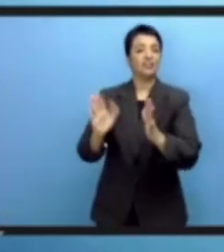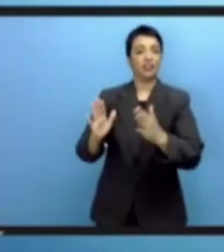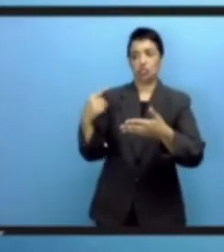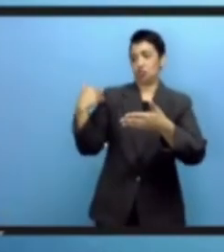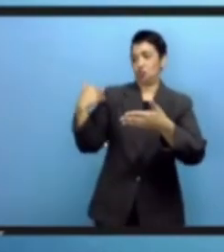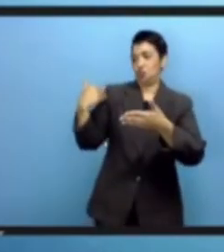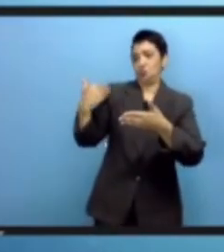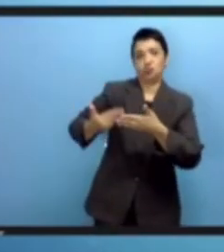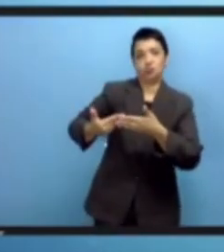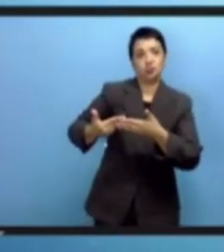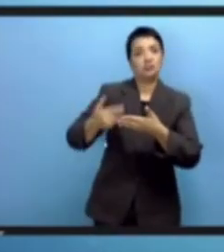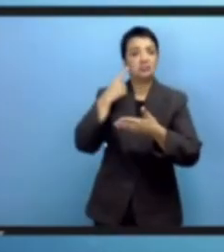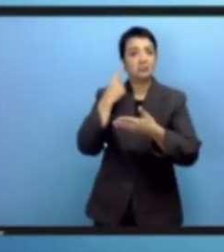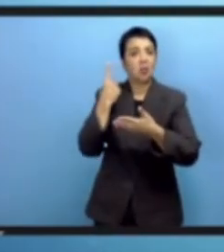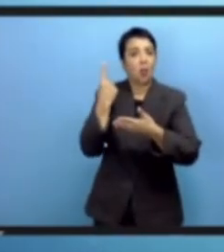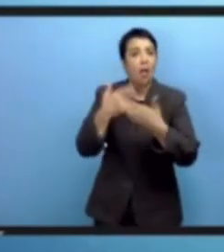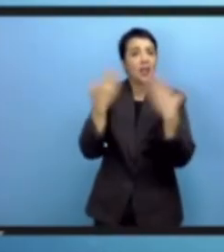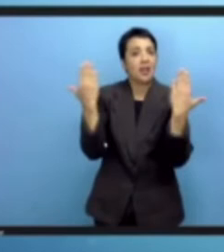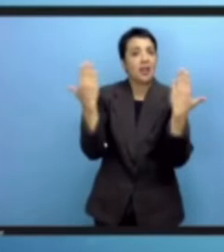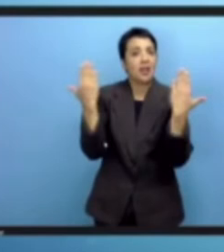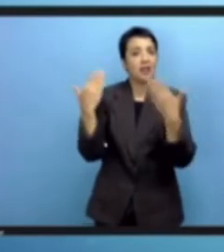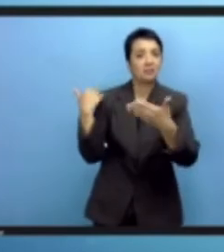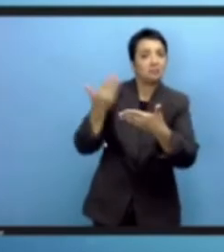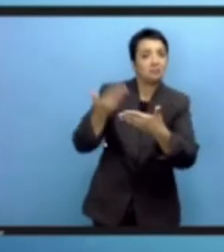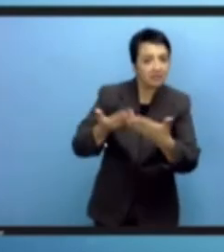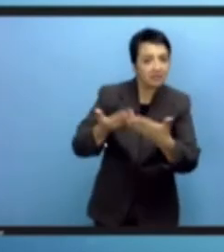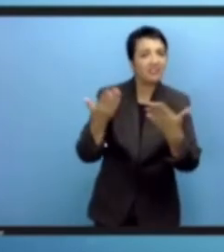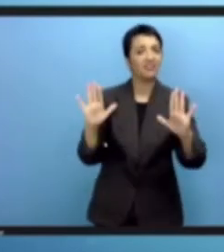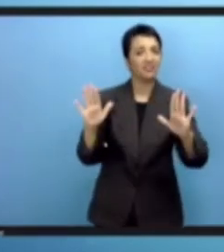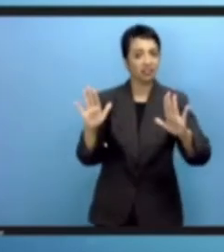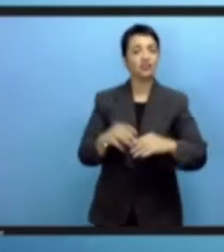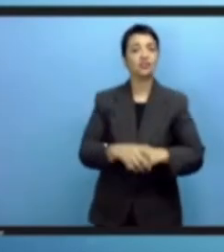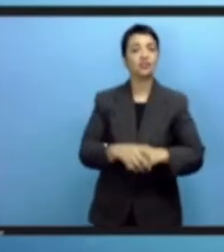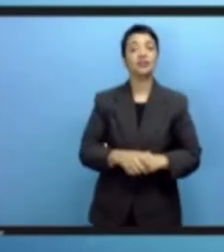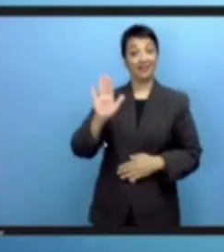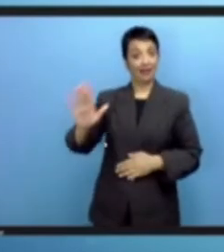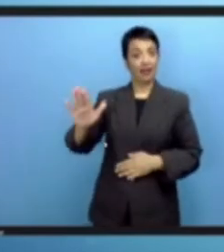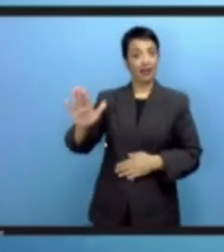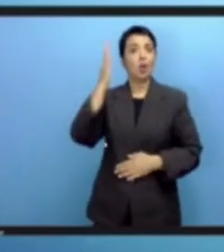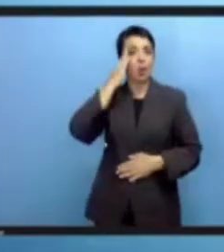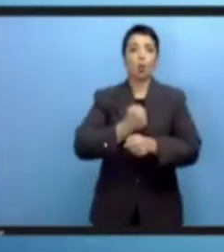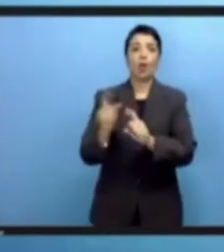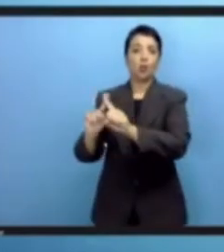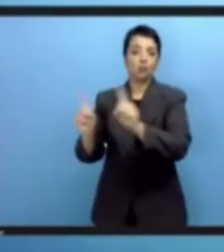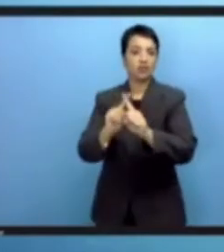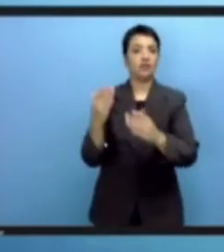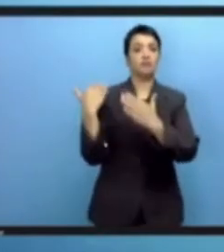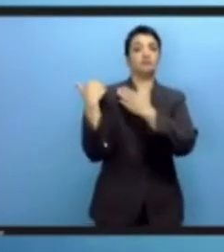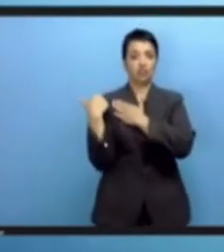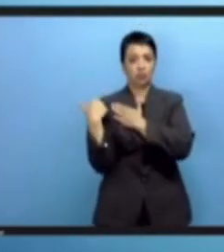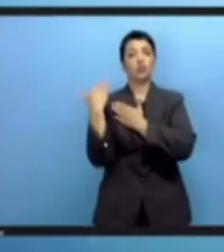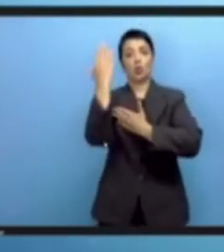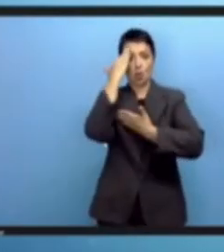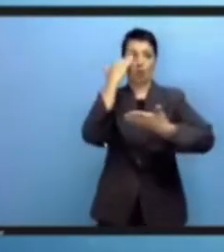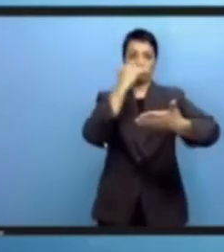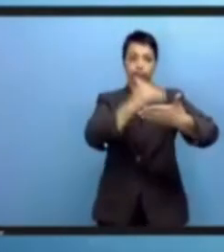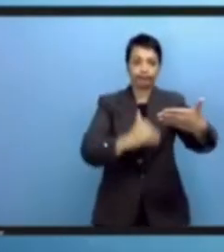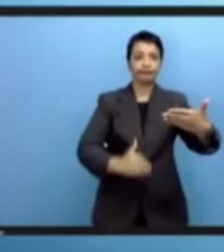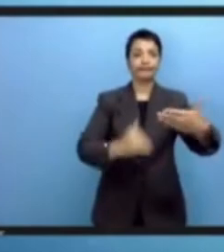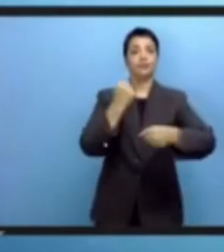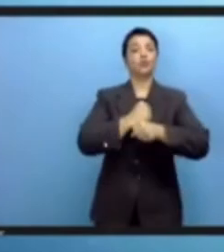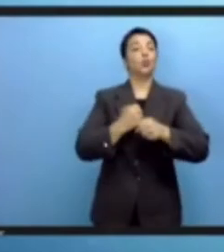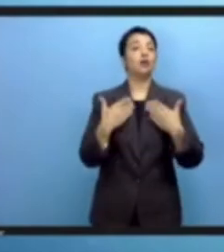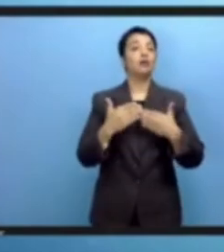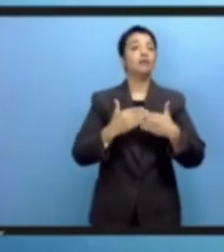حوكمة زائدة للمنتدى وإن فريق القيادة الذي عقد